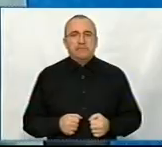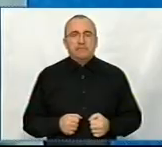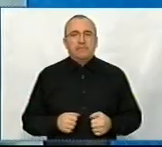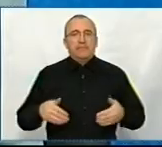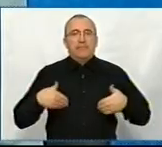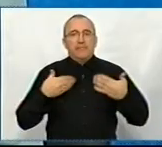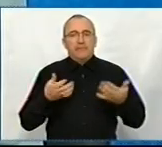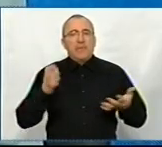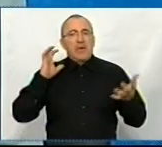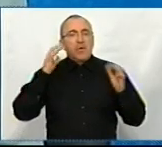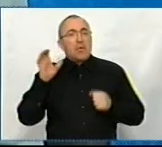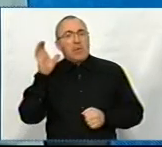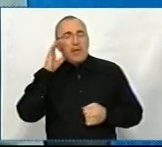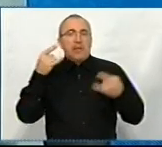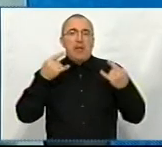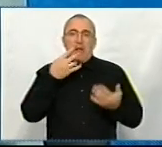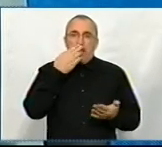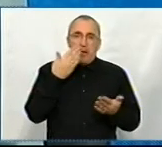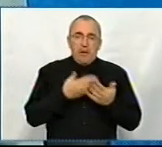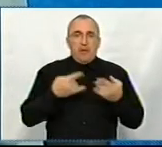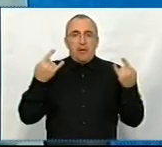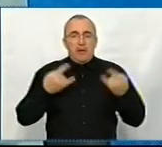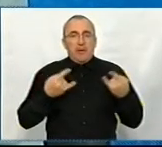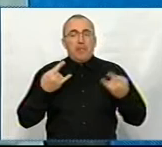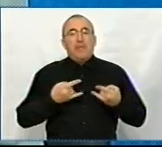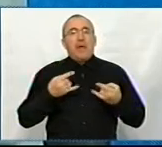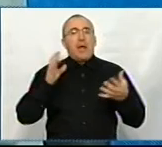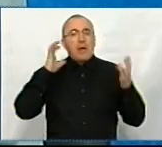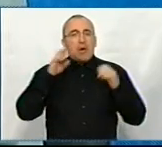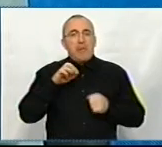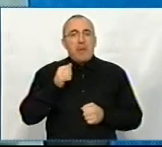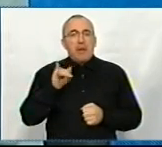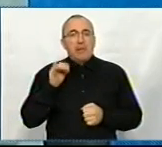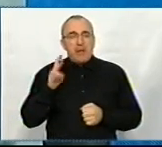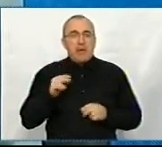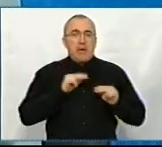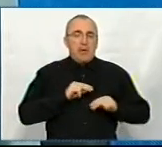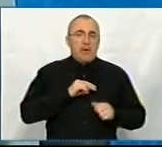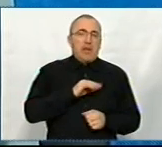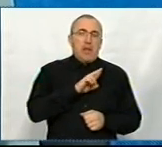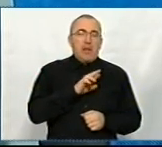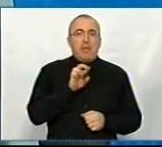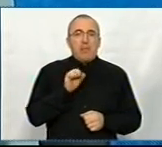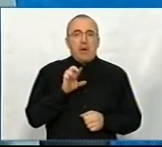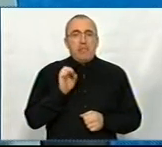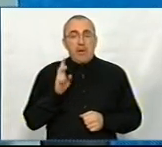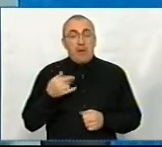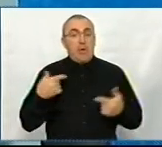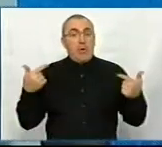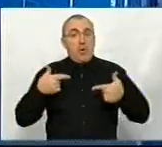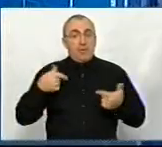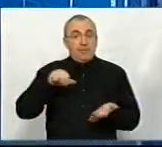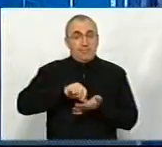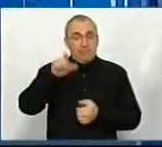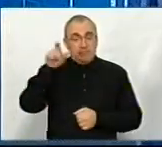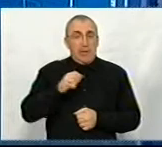Вітання радіослухачам і телеглядачам. В ефірі програма «Радіо Майдан». У студії працює Яна Бабак. І сьогоднішній гість нашої студії